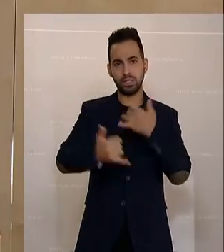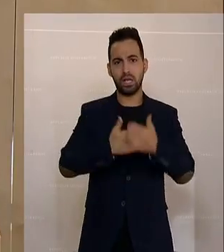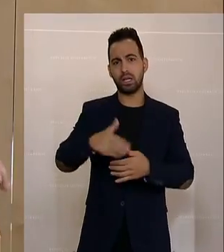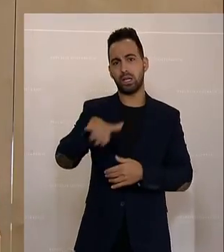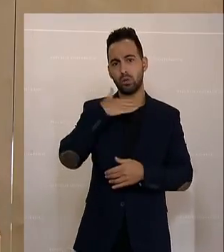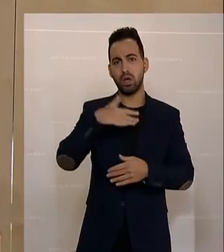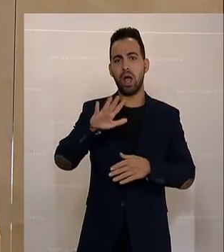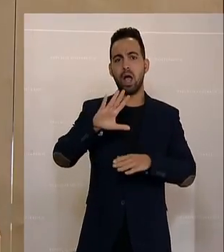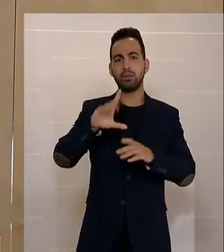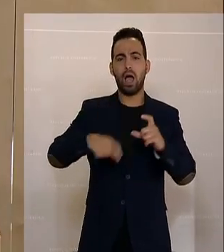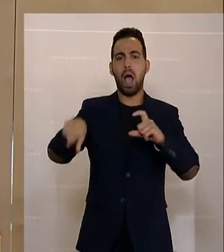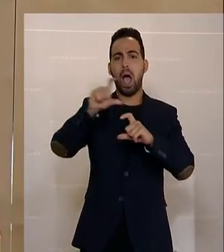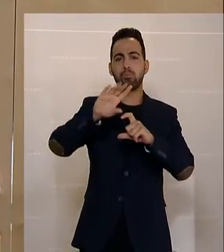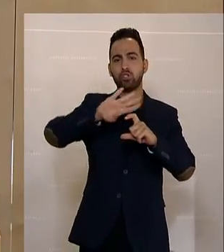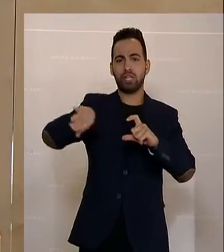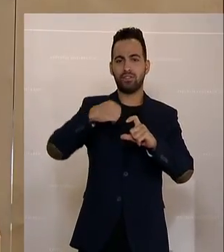abschlagsfreien Menschen umgehen zu können.